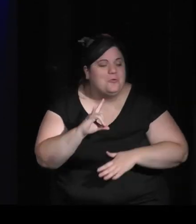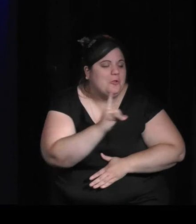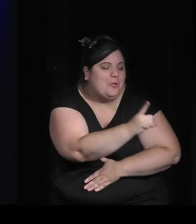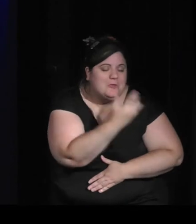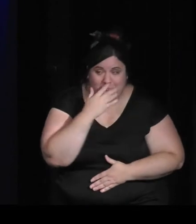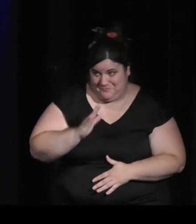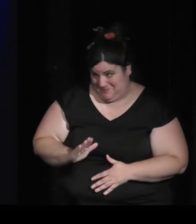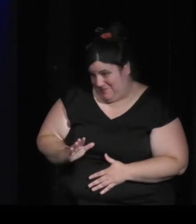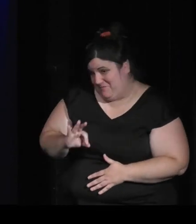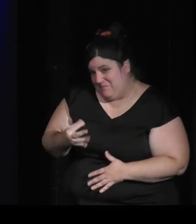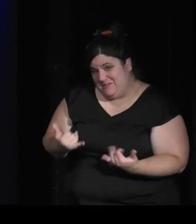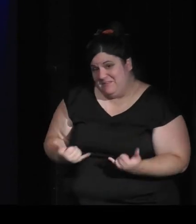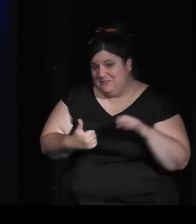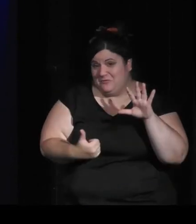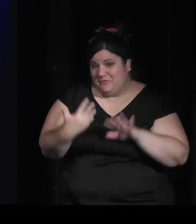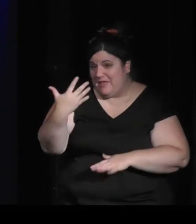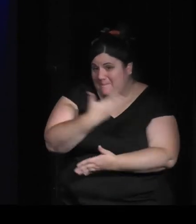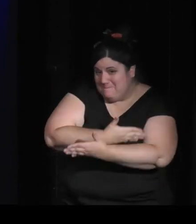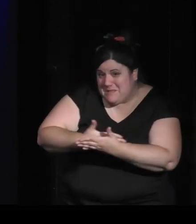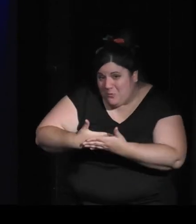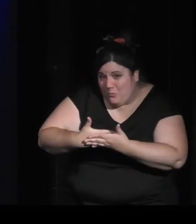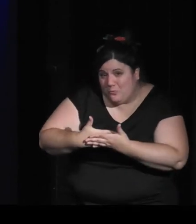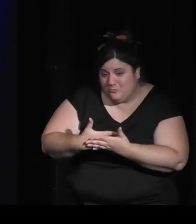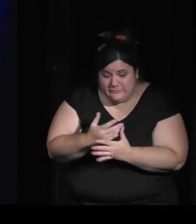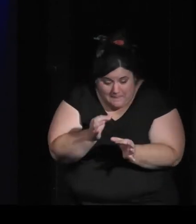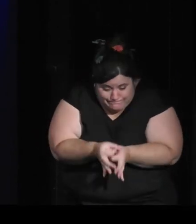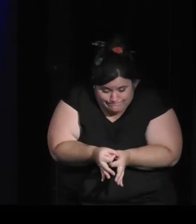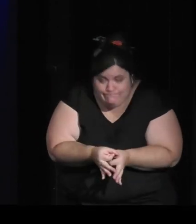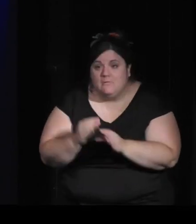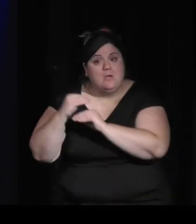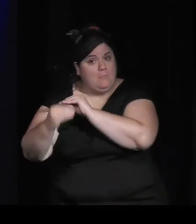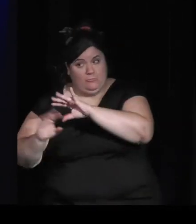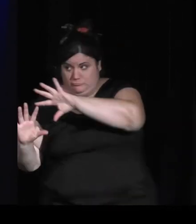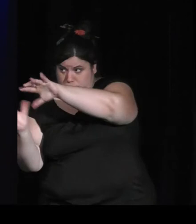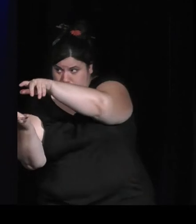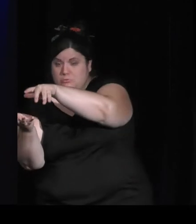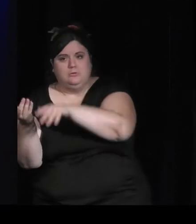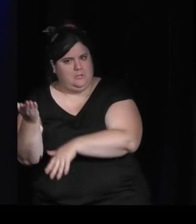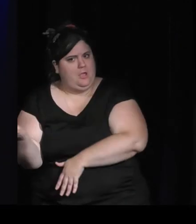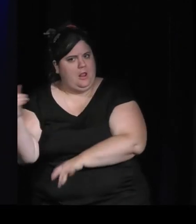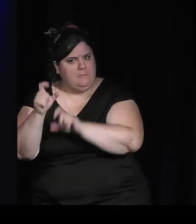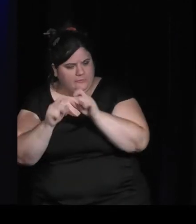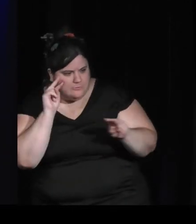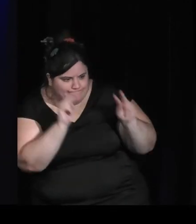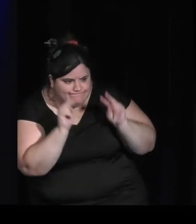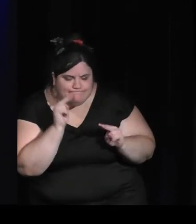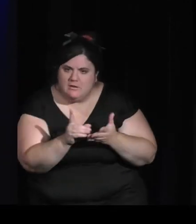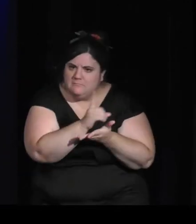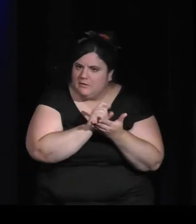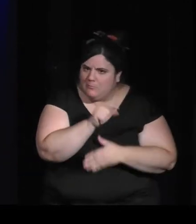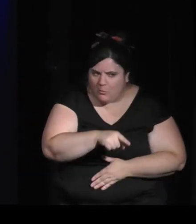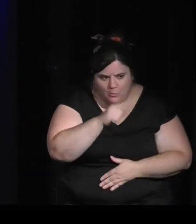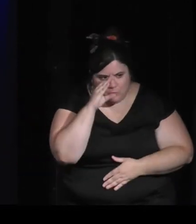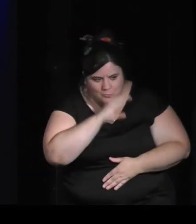'est que 65 millions et qu'il y a des milliards de gens dans le monde entier qui sont extrêmement intéressés par ce département, cette